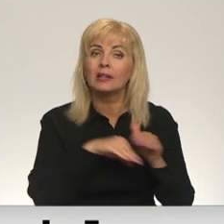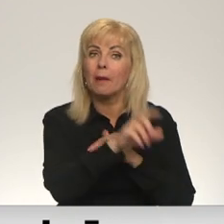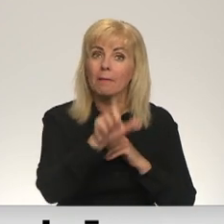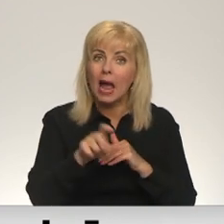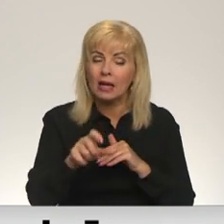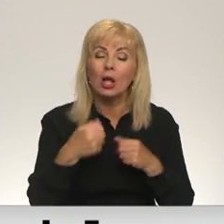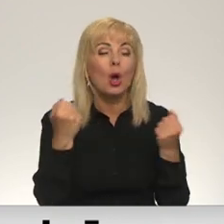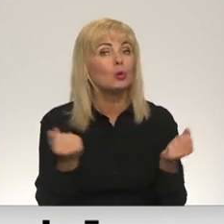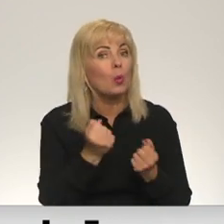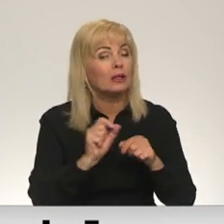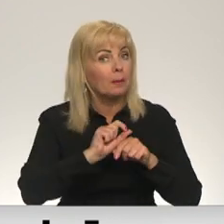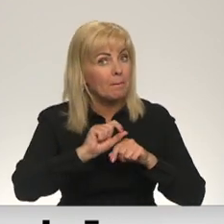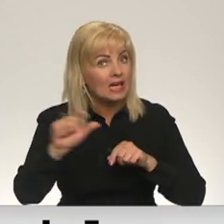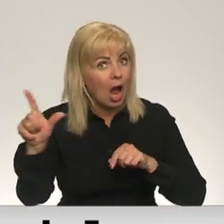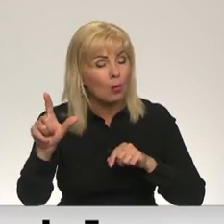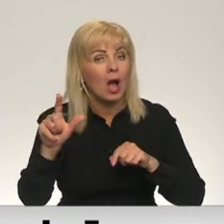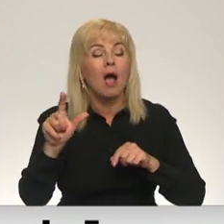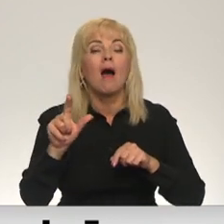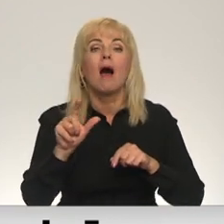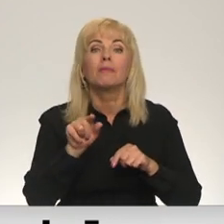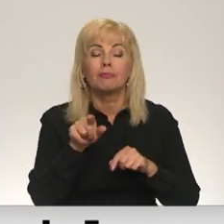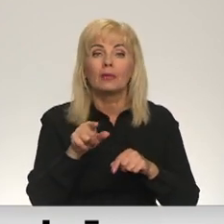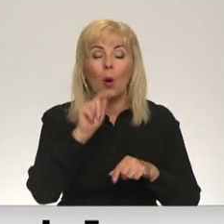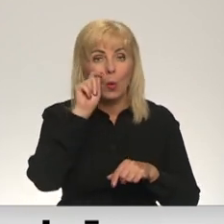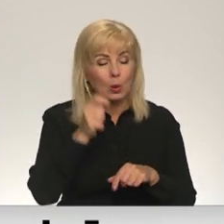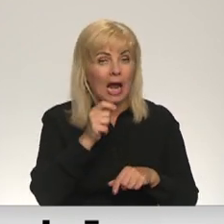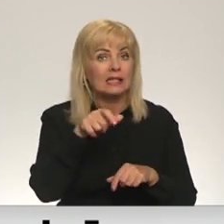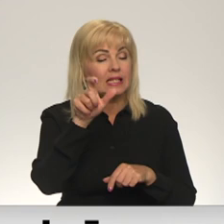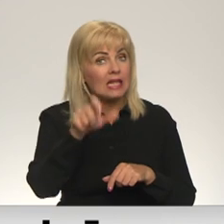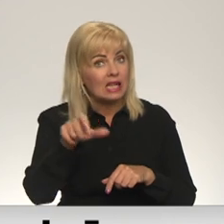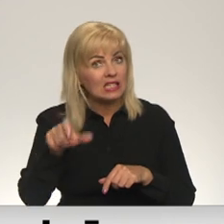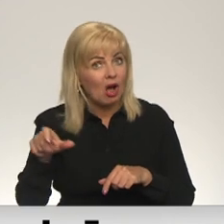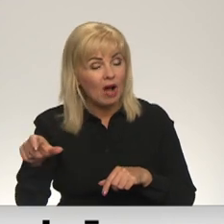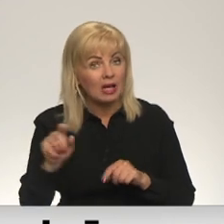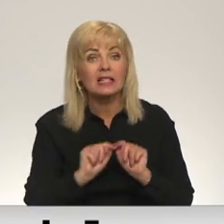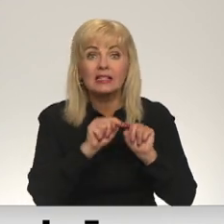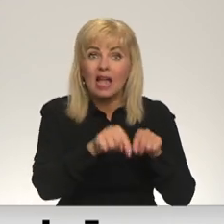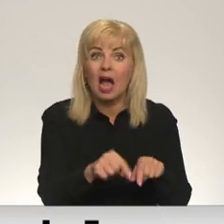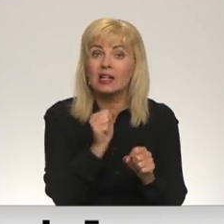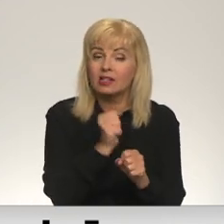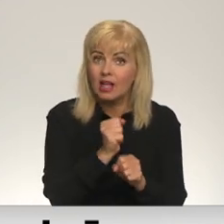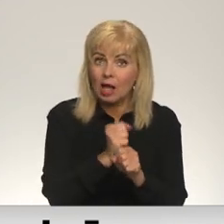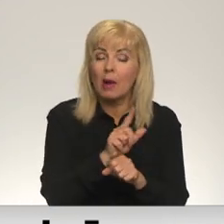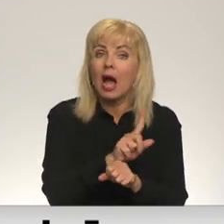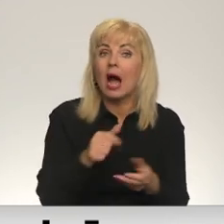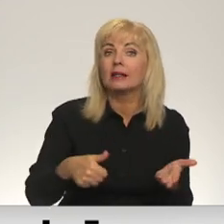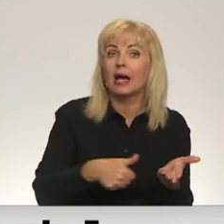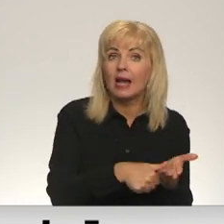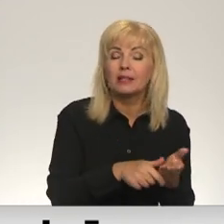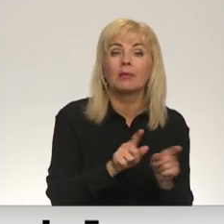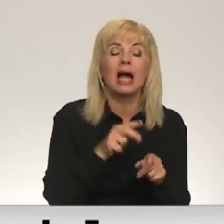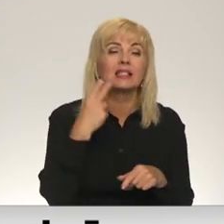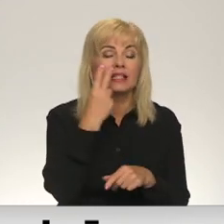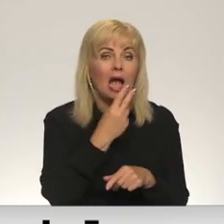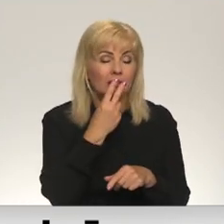pieaug, tātad ar vienu vairāk šie Ukraiņas cilvēki stājas darbā, kā arī reģistrētas kā saimnieciskās